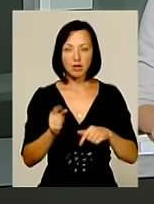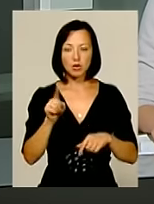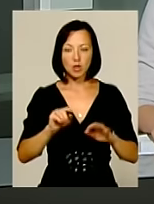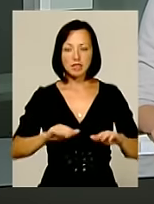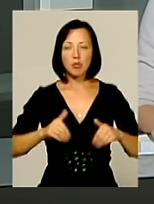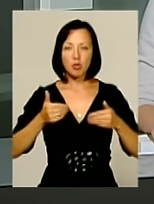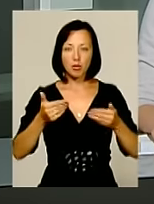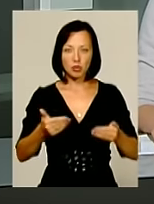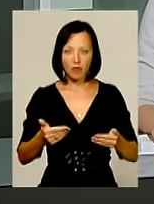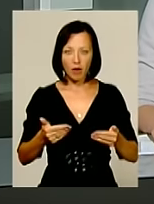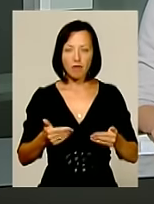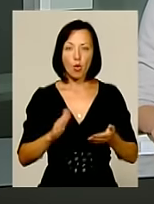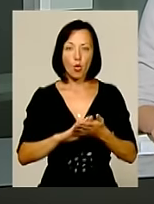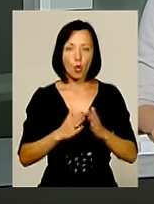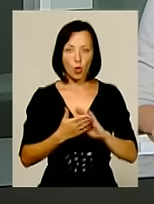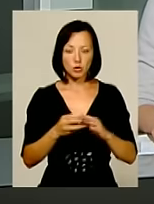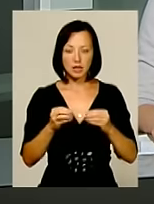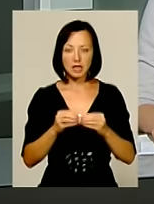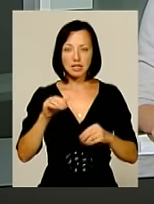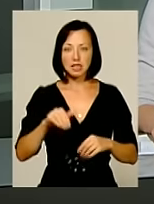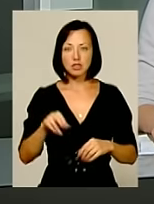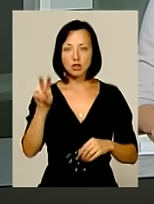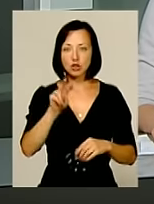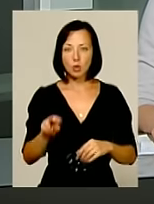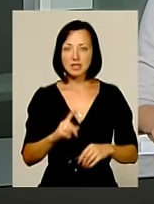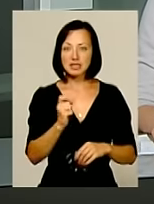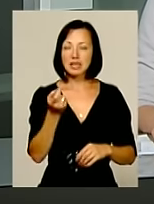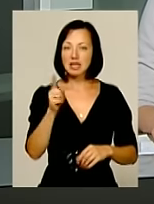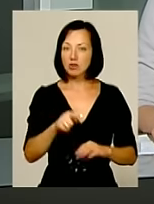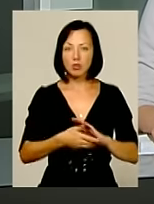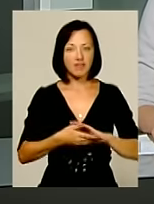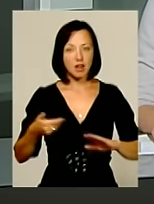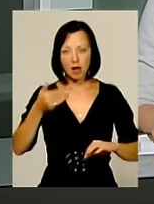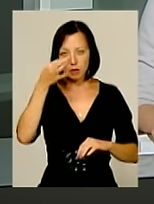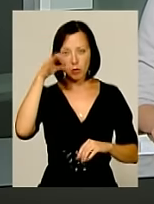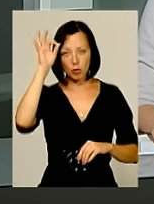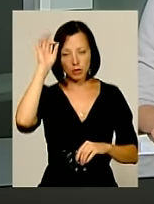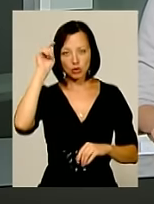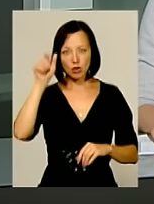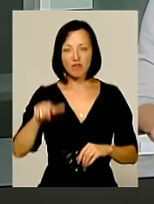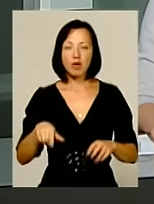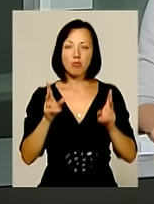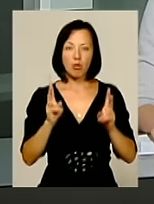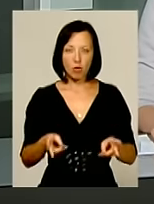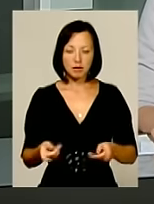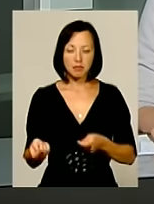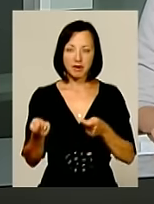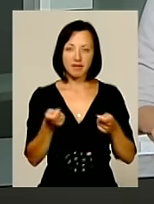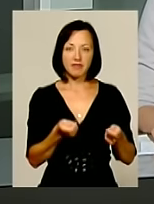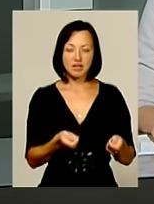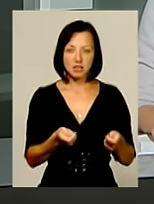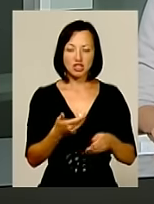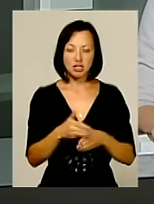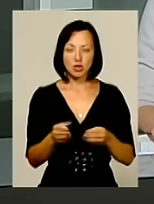запропонував незваному гостю угоду – 10 тисяч доларів за те, щоб не викликати поліцію. Чоловік погодився, привіз підприємцю